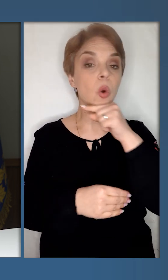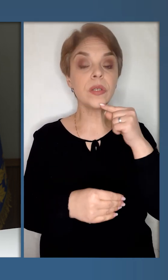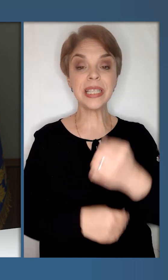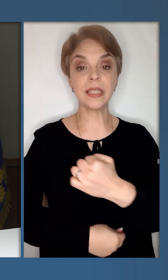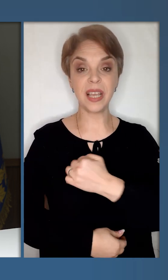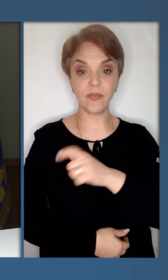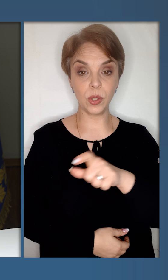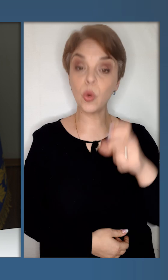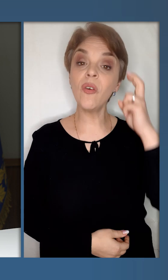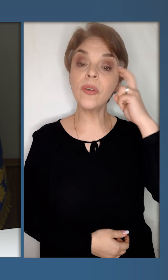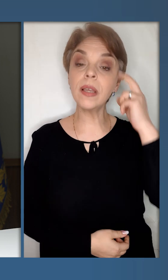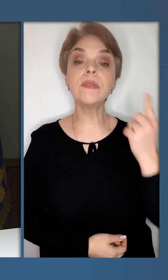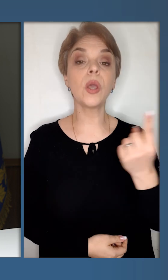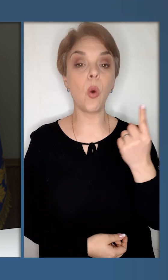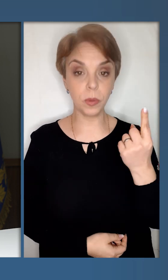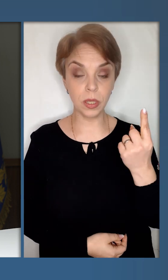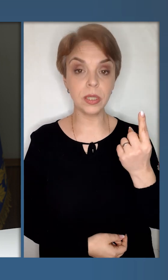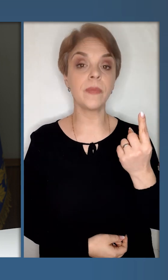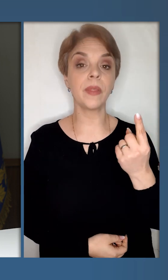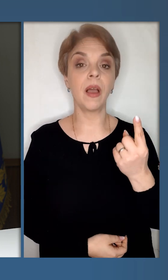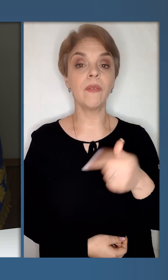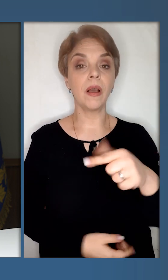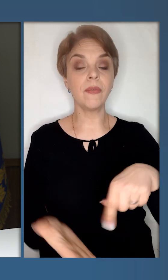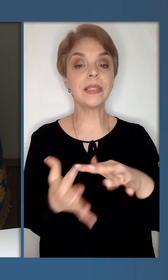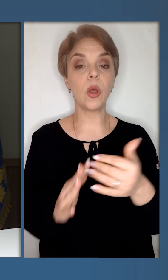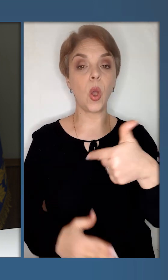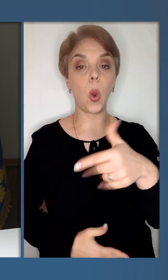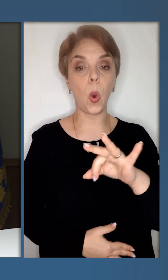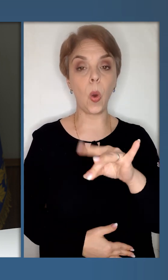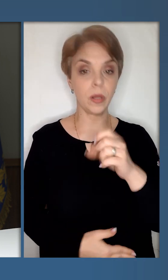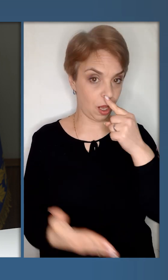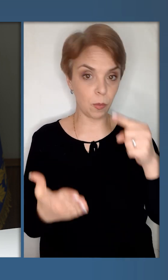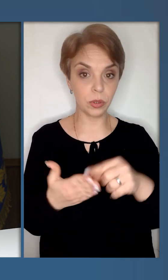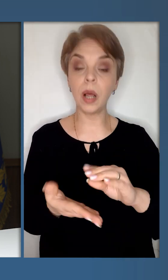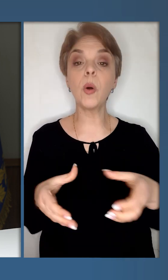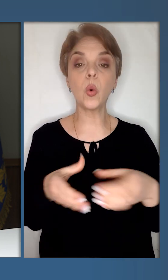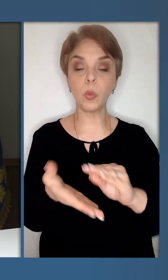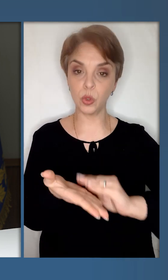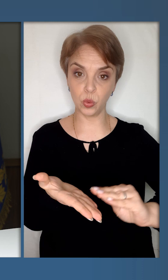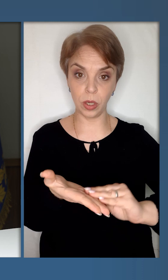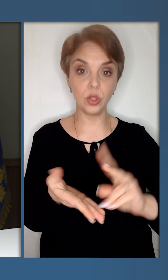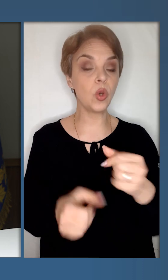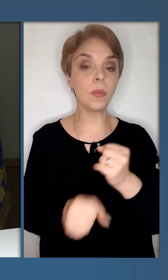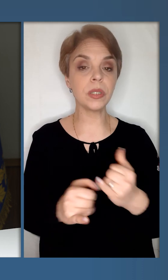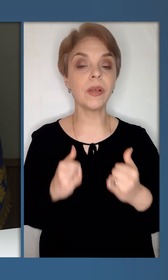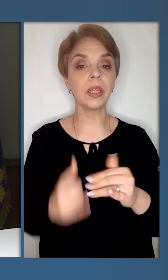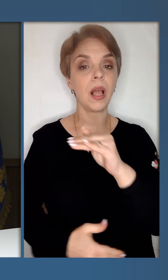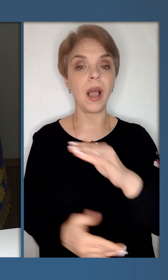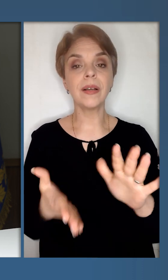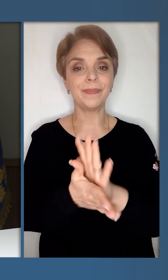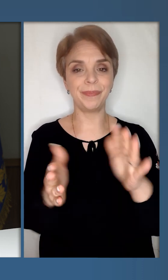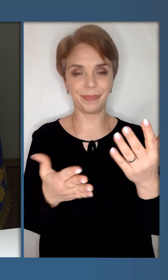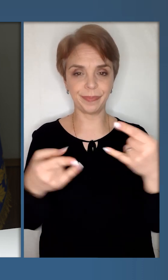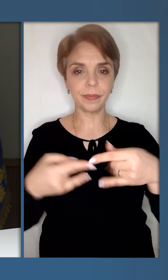російських військових у Київській області, у Горинці, потрапила група журналістів, що працювали для